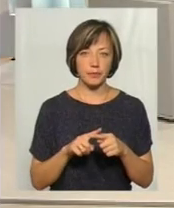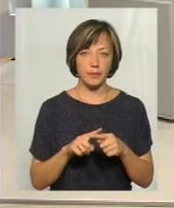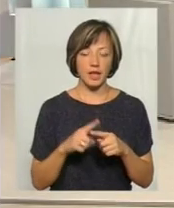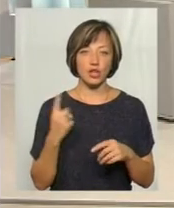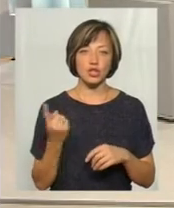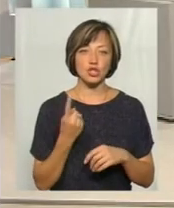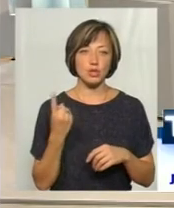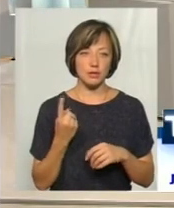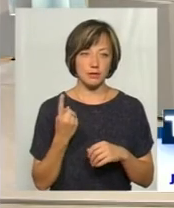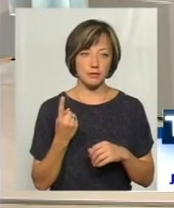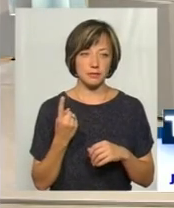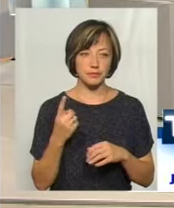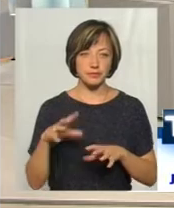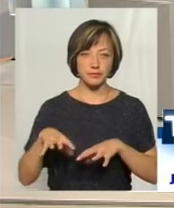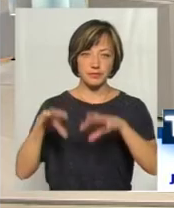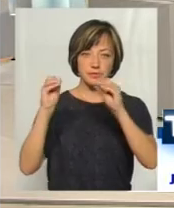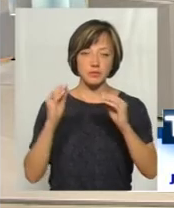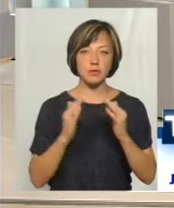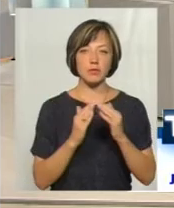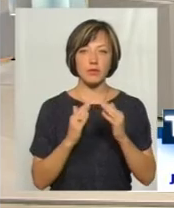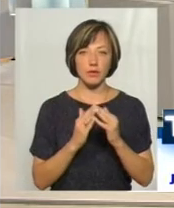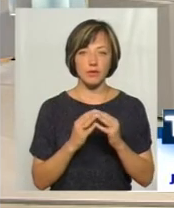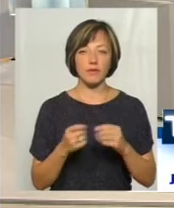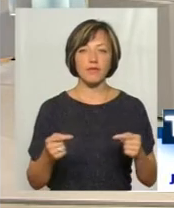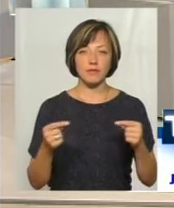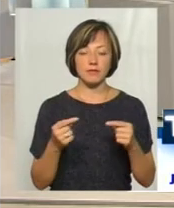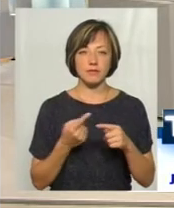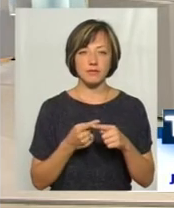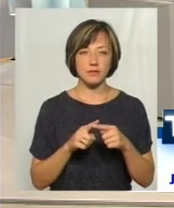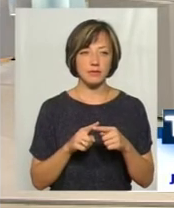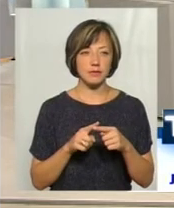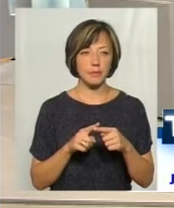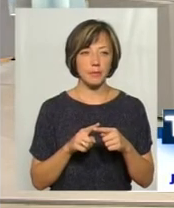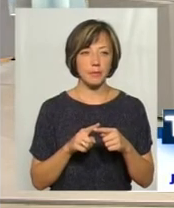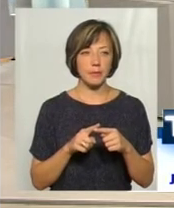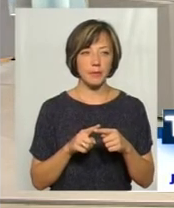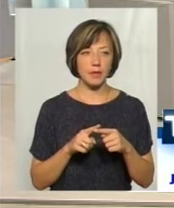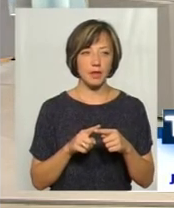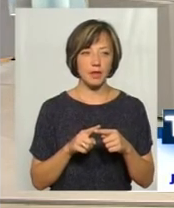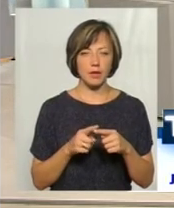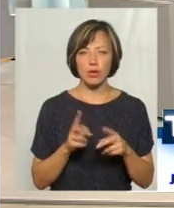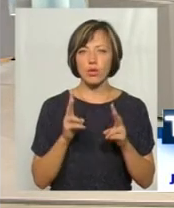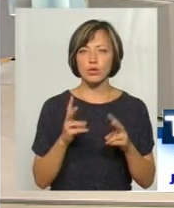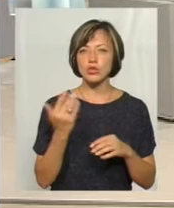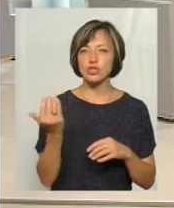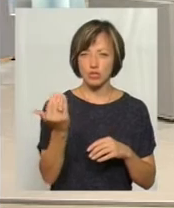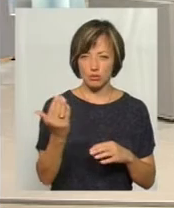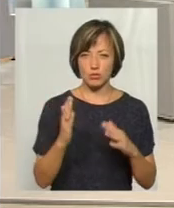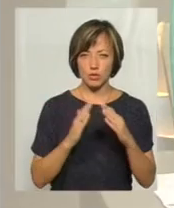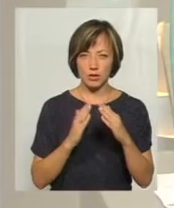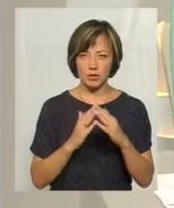облік, будинковий облік, який визначений комерційним обліком. Тобто це балансоутримувач будинку? Так,